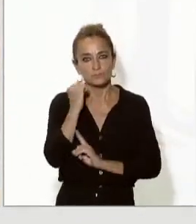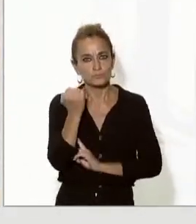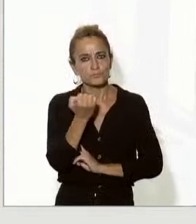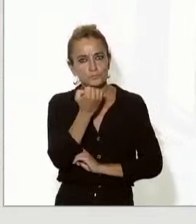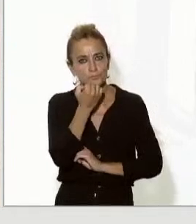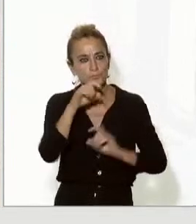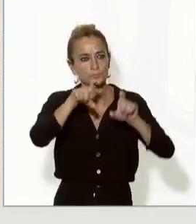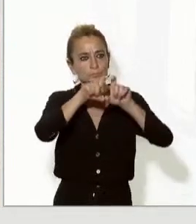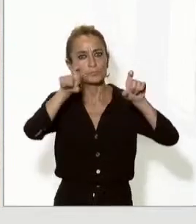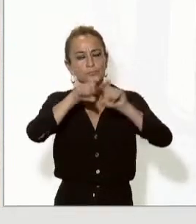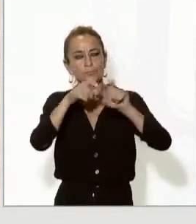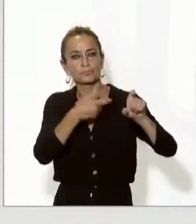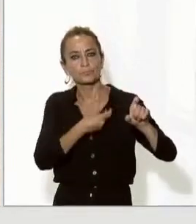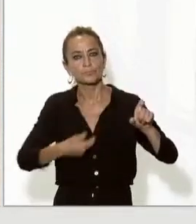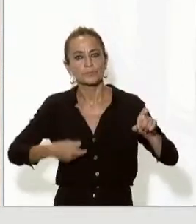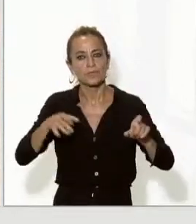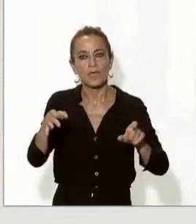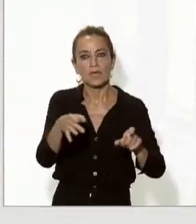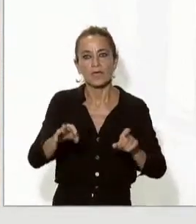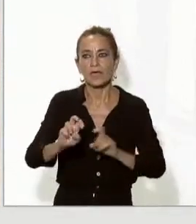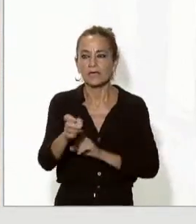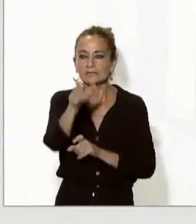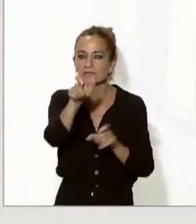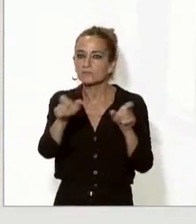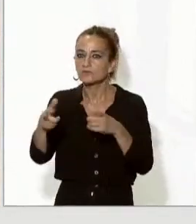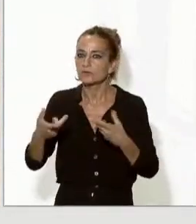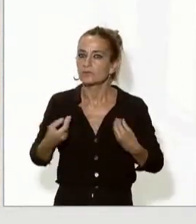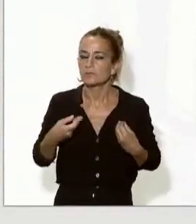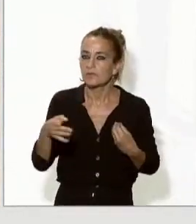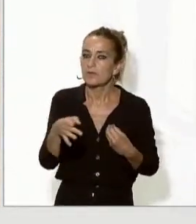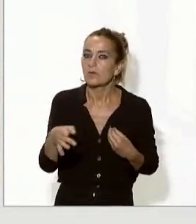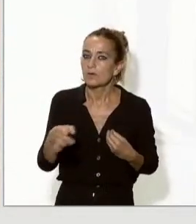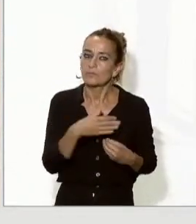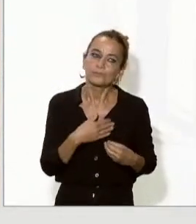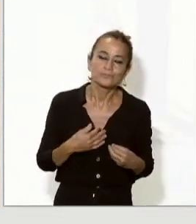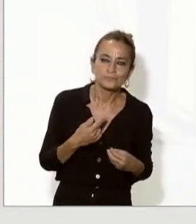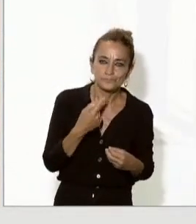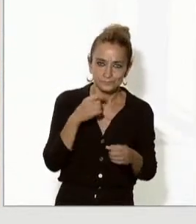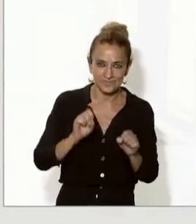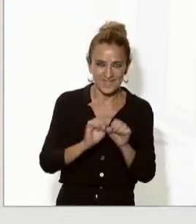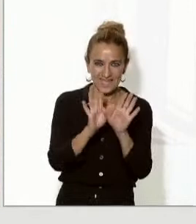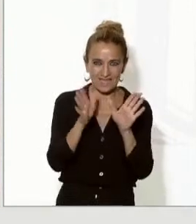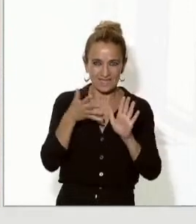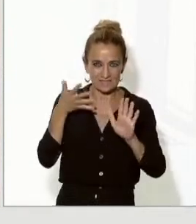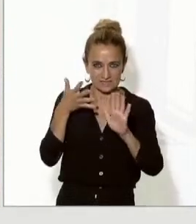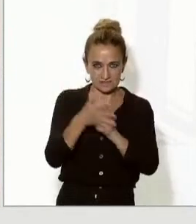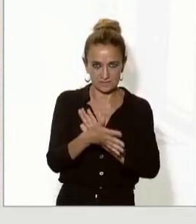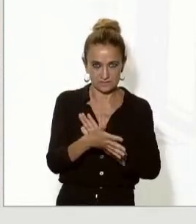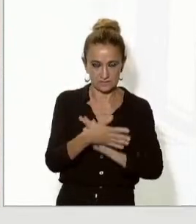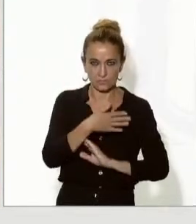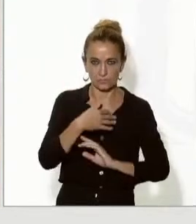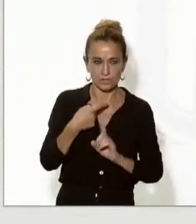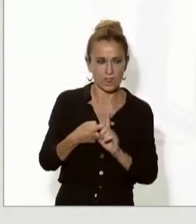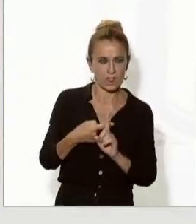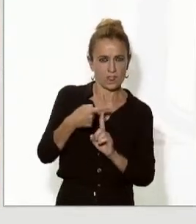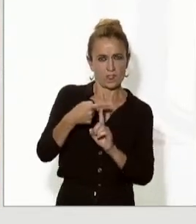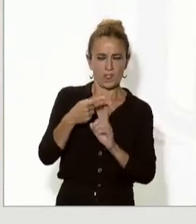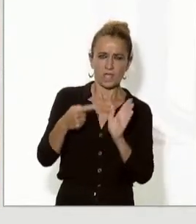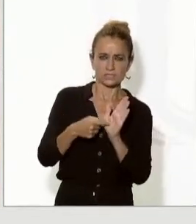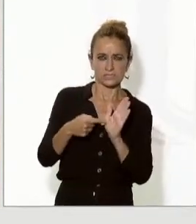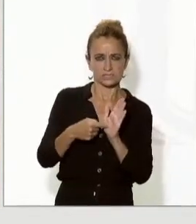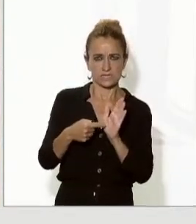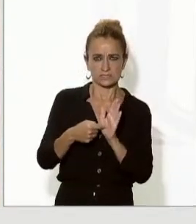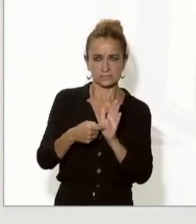empresaris d'Andorra o d'algunes altres persones del nostre país no estem parlant tampoc d'un nivell d'exigència